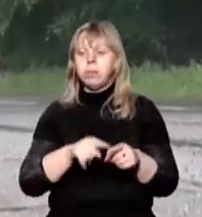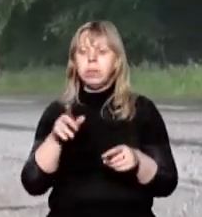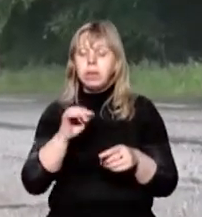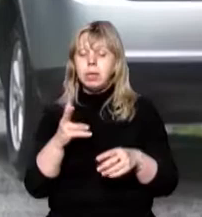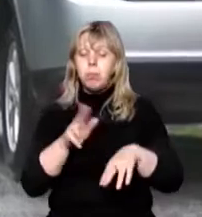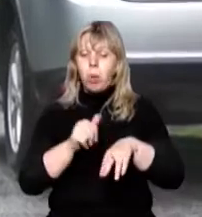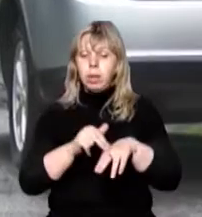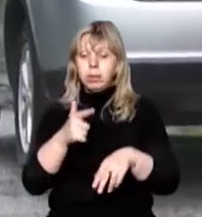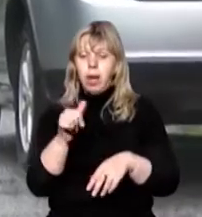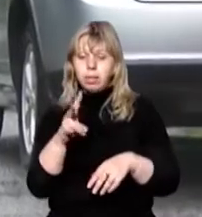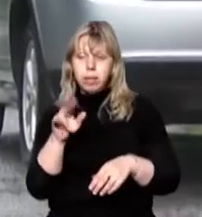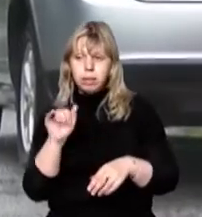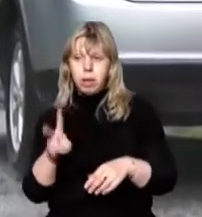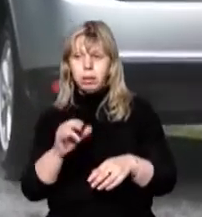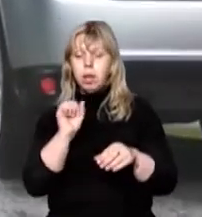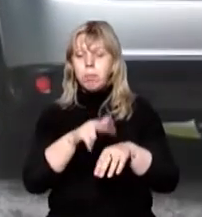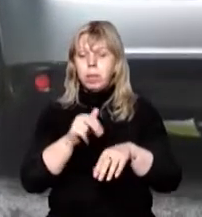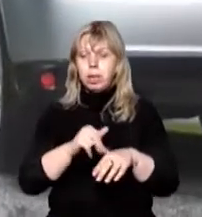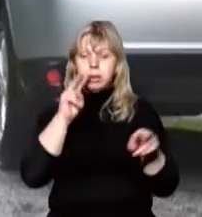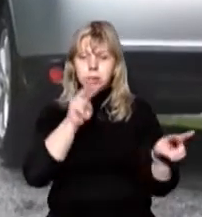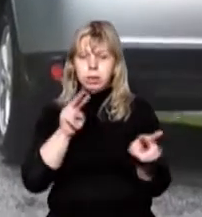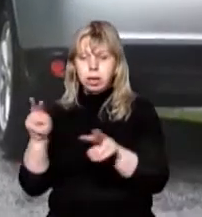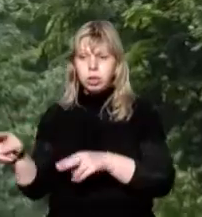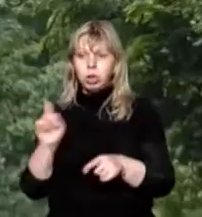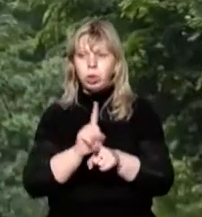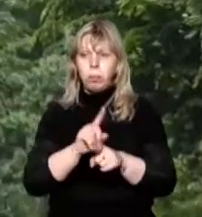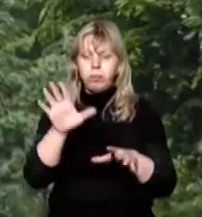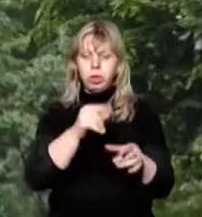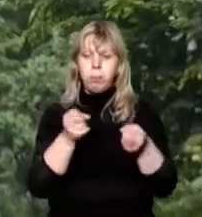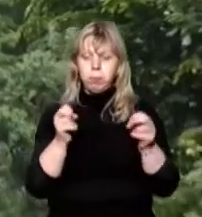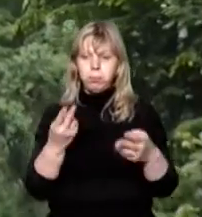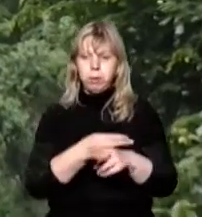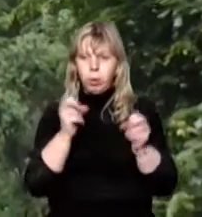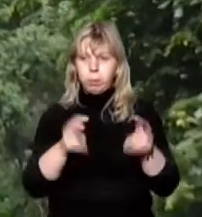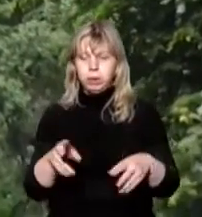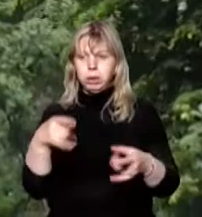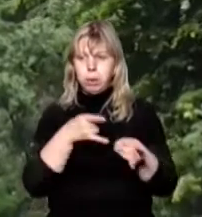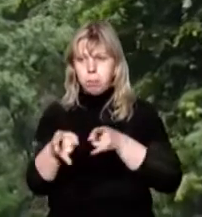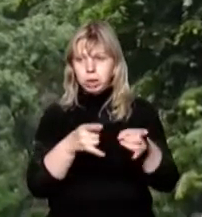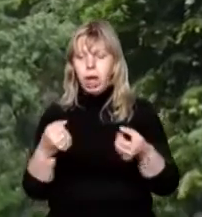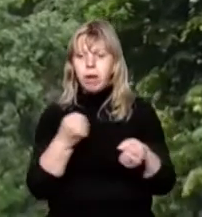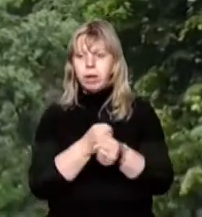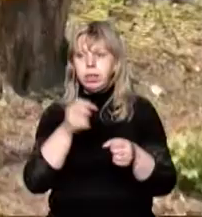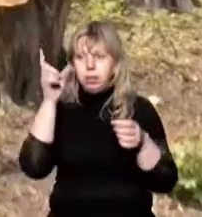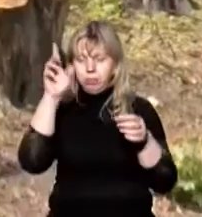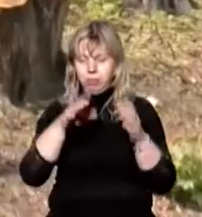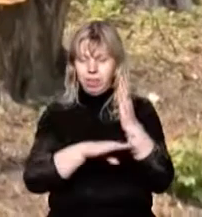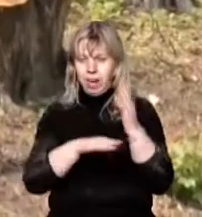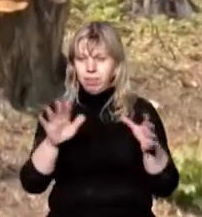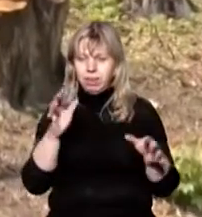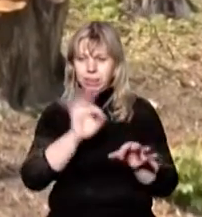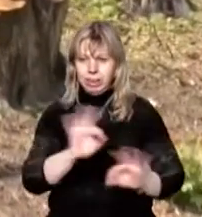Нацполіції Закарпаття Ганни Дан. Правоохоронців стежитимуть за дотриманням безпеки дорожнього руху. Аварійні дерева дорожники разом із